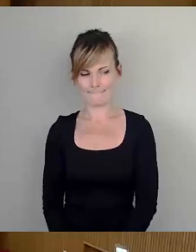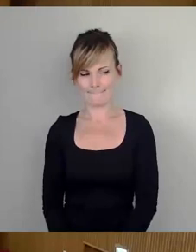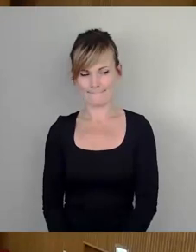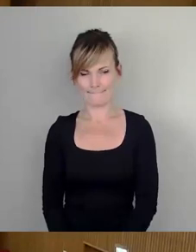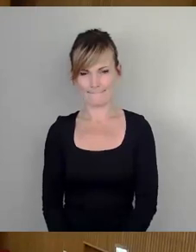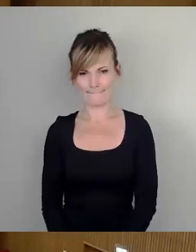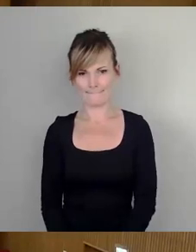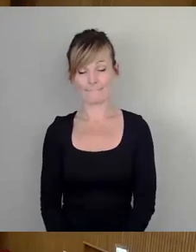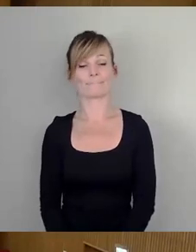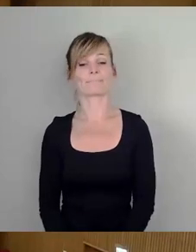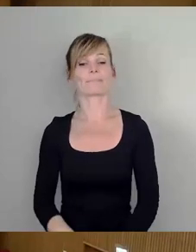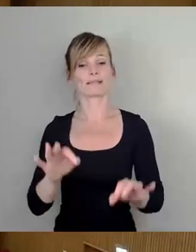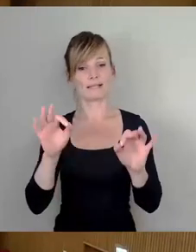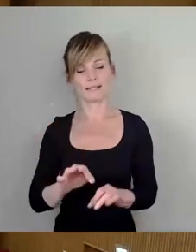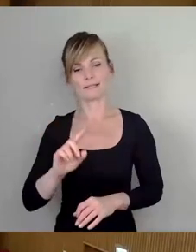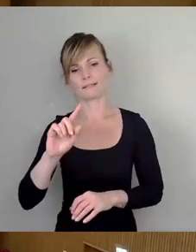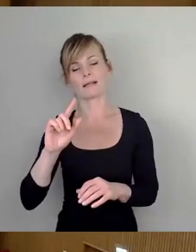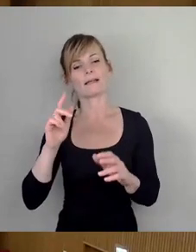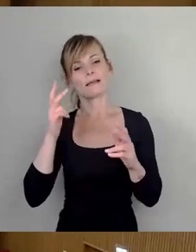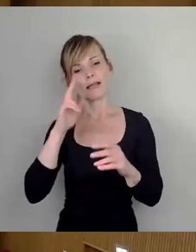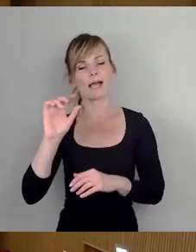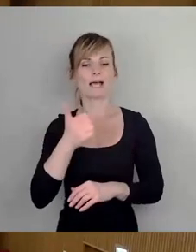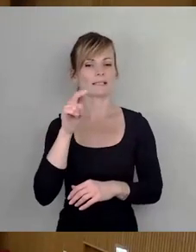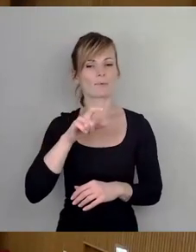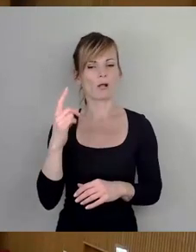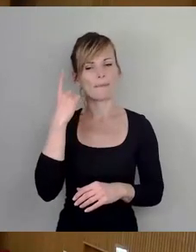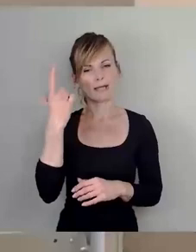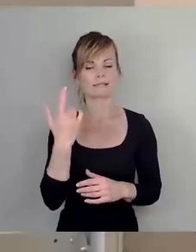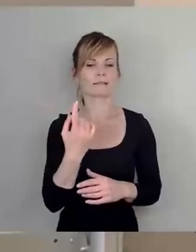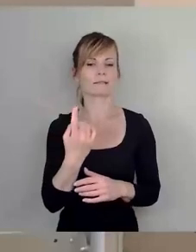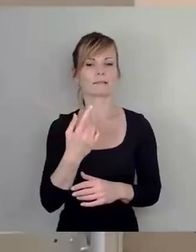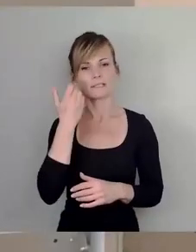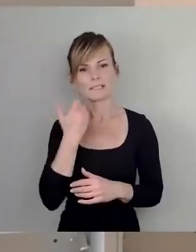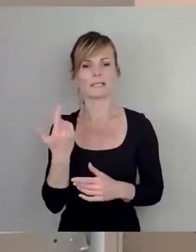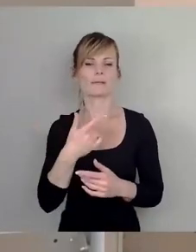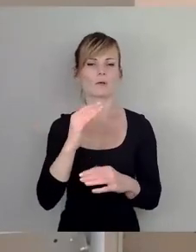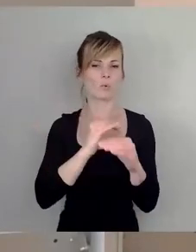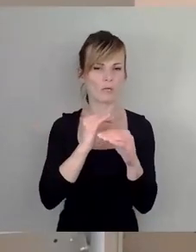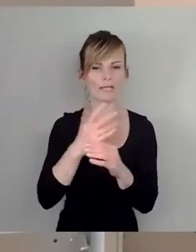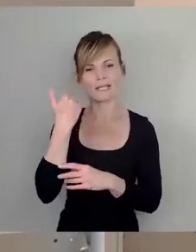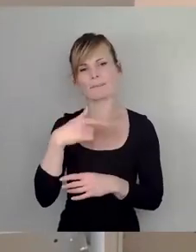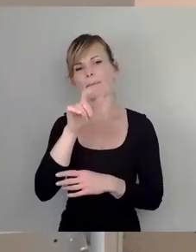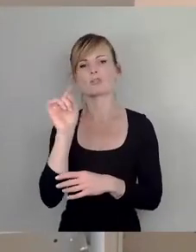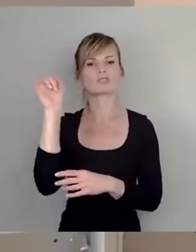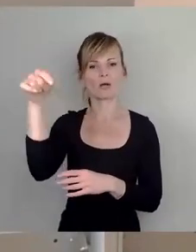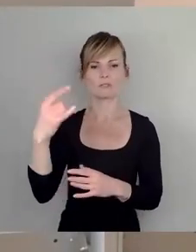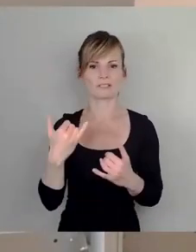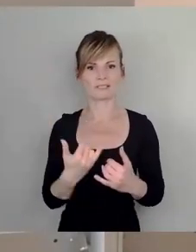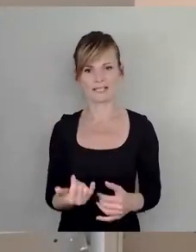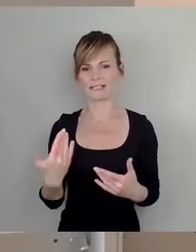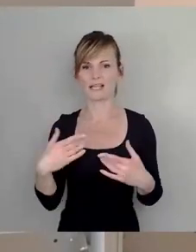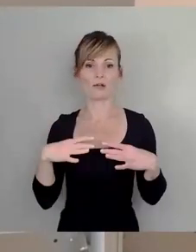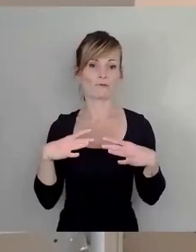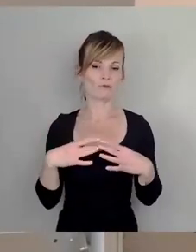Sehr geehrter Herr Bürgermeister, liebe Kolleginnen und Kollegen, liebe Menschen da draußen, es geht jetzt um Free Tax. Free Tax